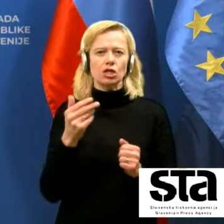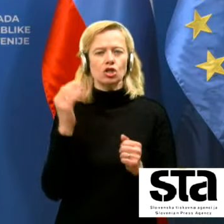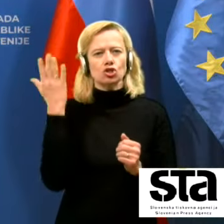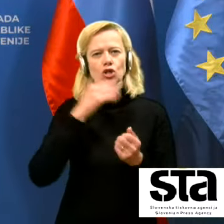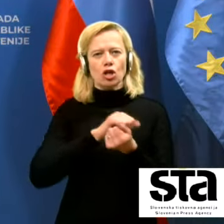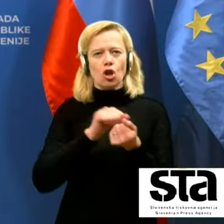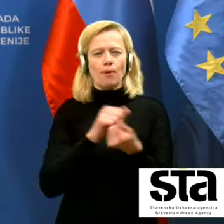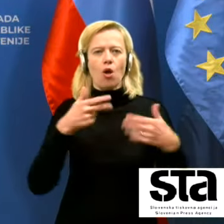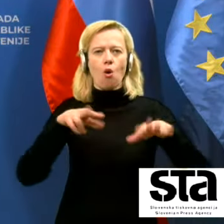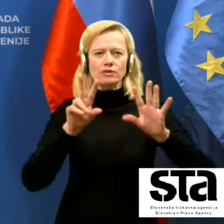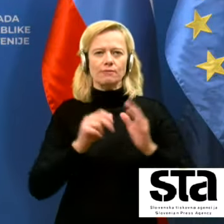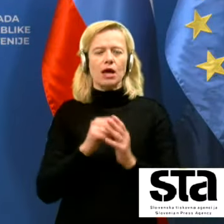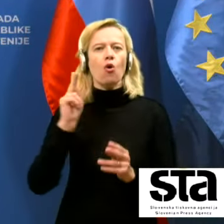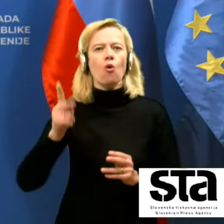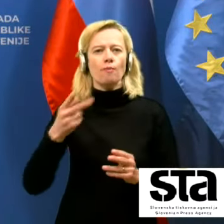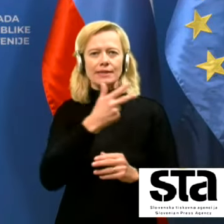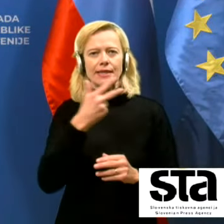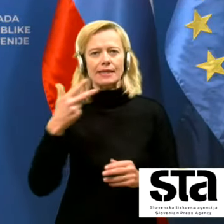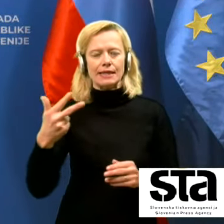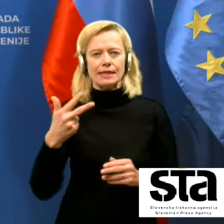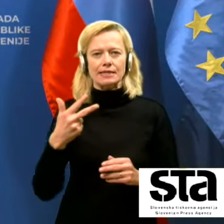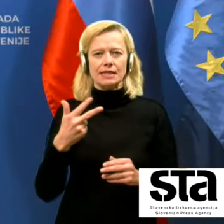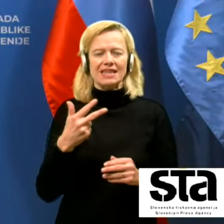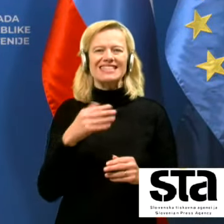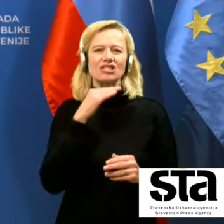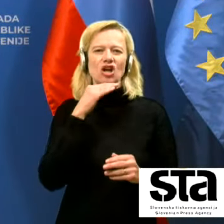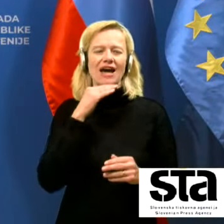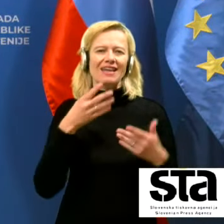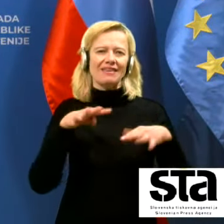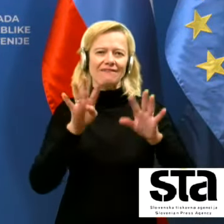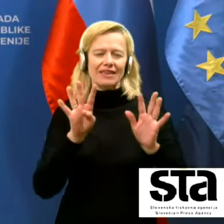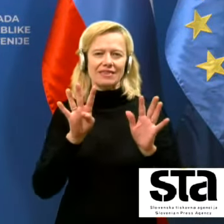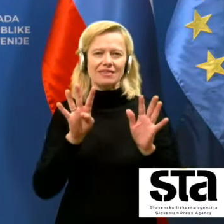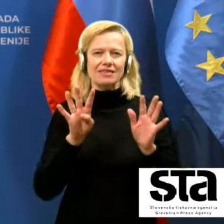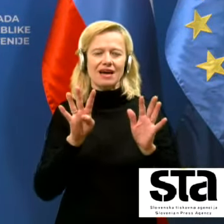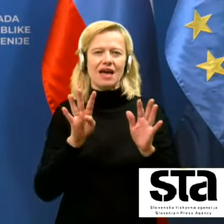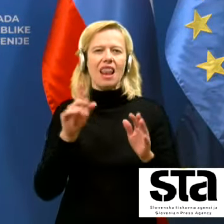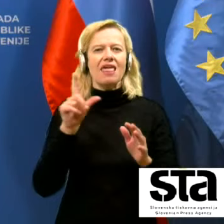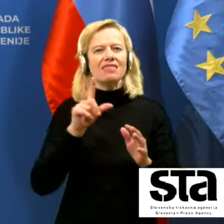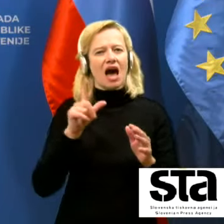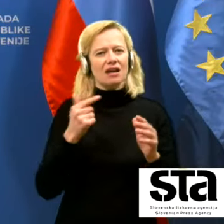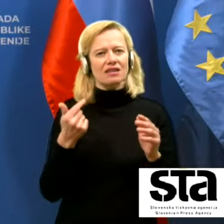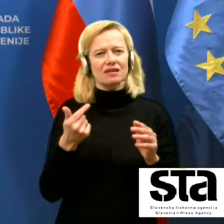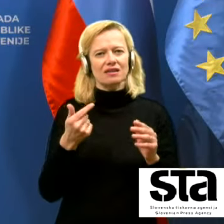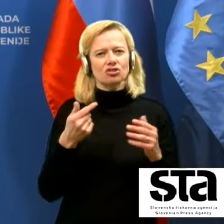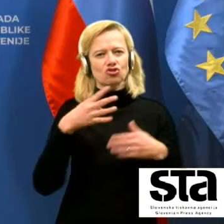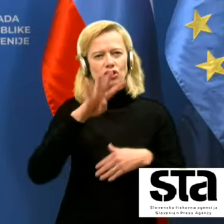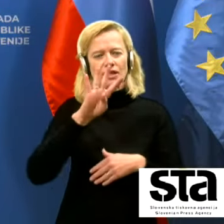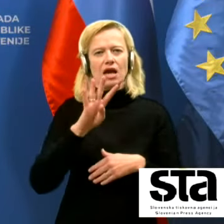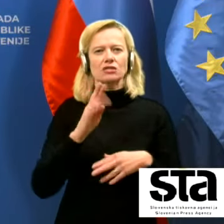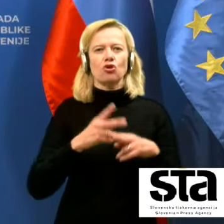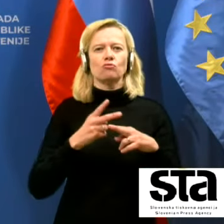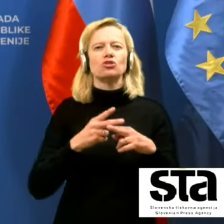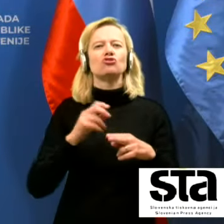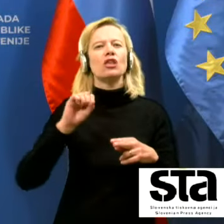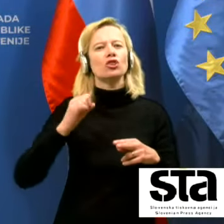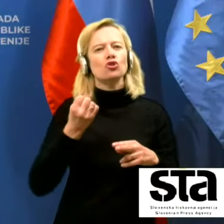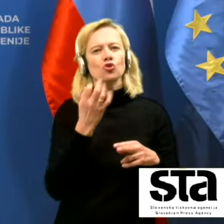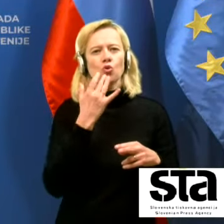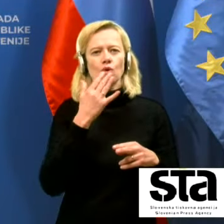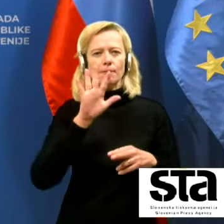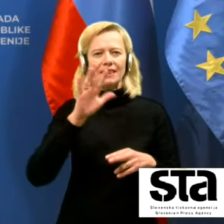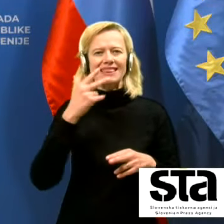Črnomel 18, Koper 33 in Sežana 19, Lenart ima 14 okužb, Šentjur